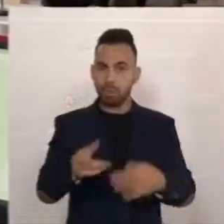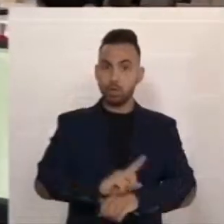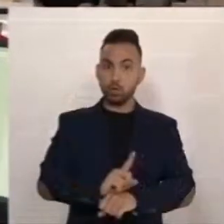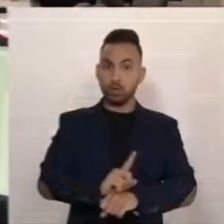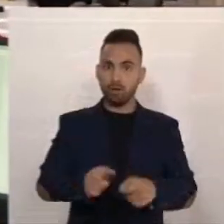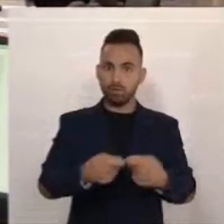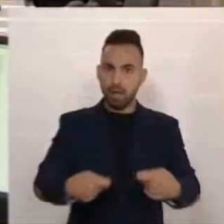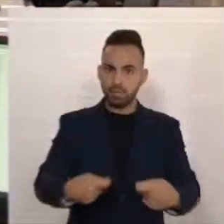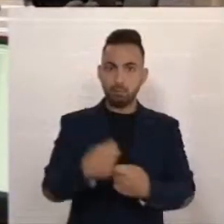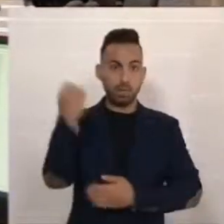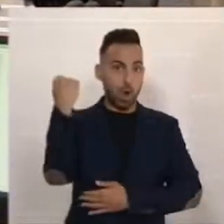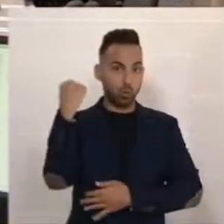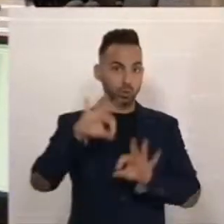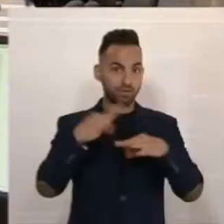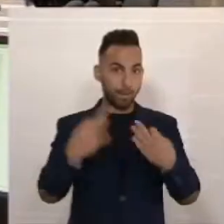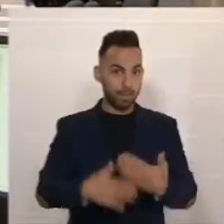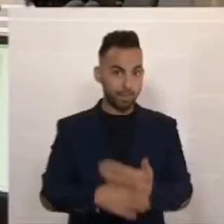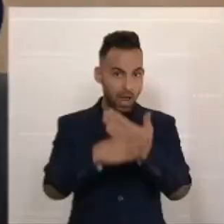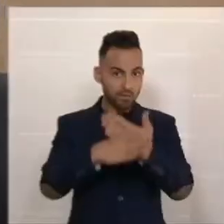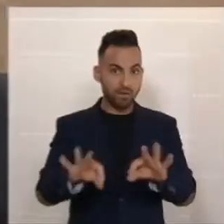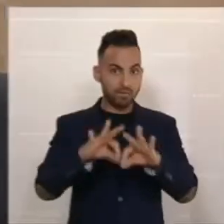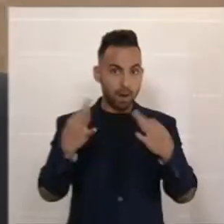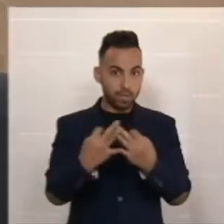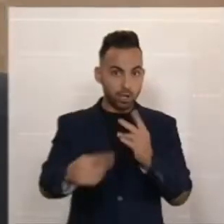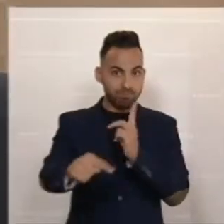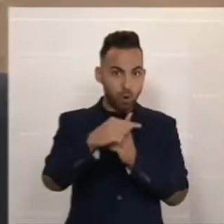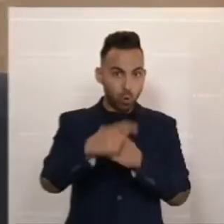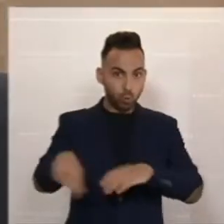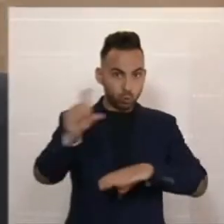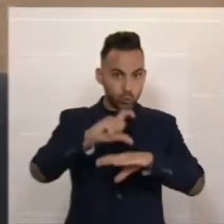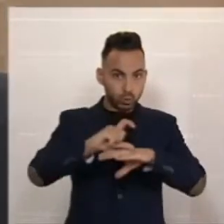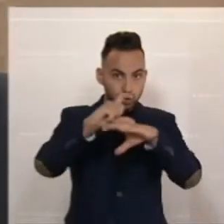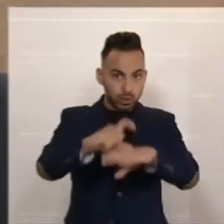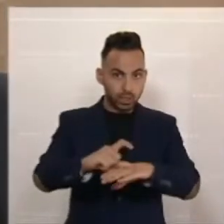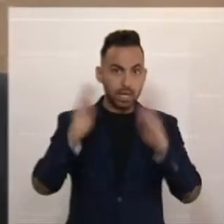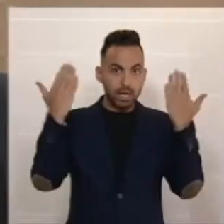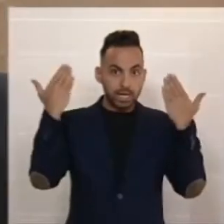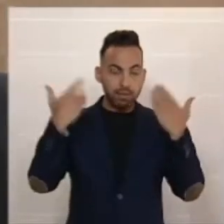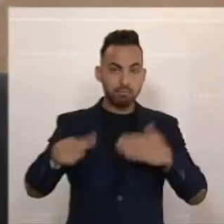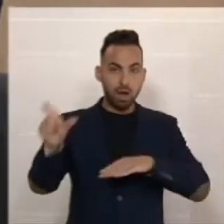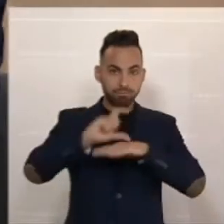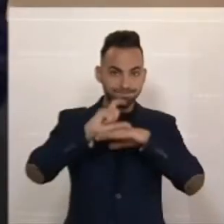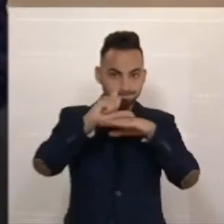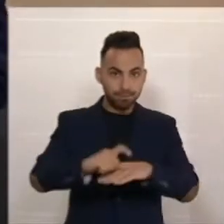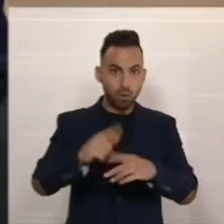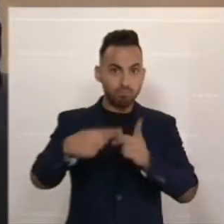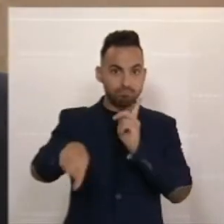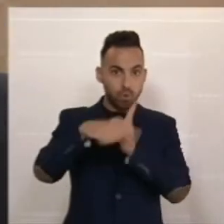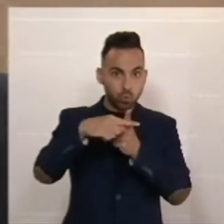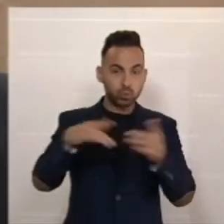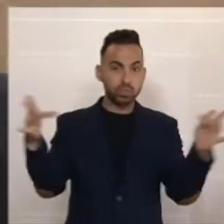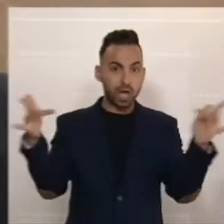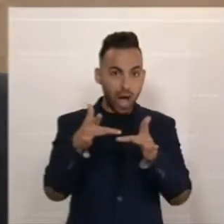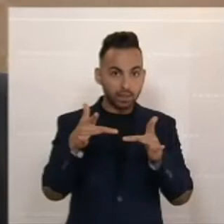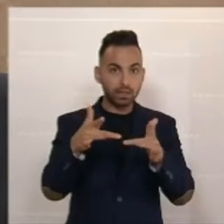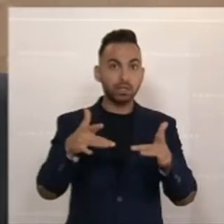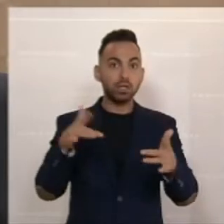Sofortmaßnahmen, Augustfamilienbeihilfe, Familienbonus, Klimabonus, Antiteuerungsbonus als Sofortmaßnahme.